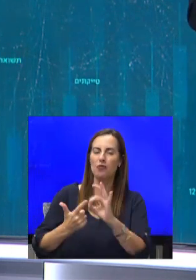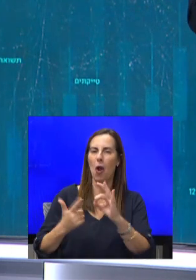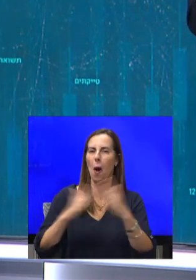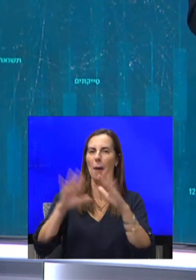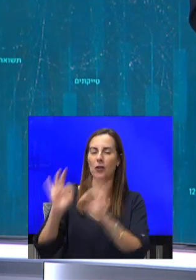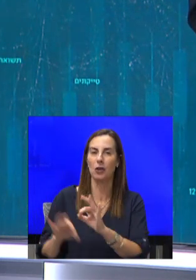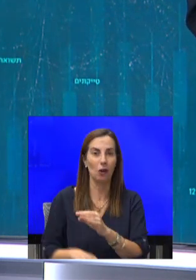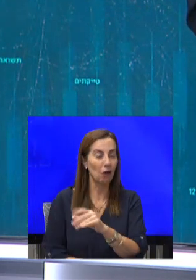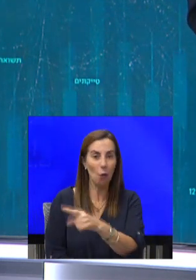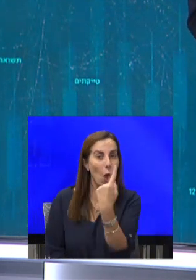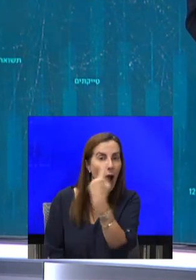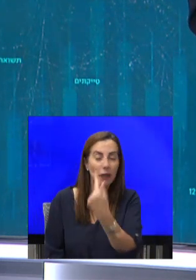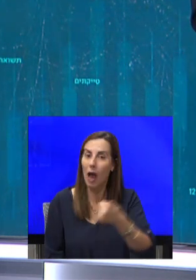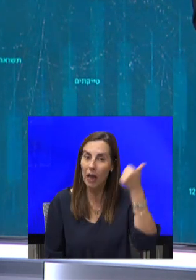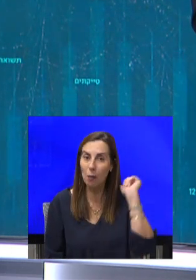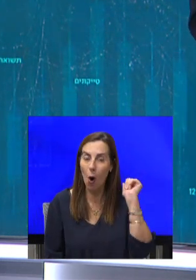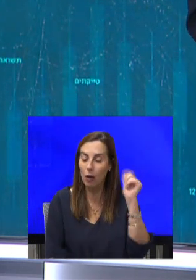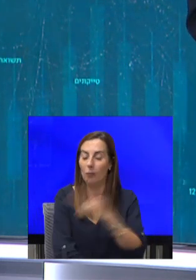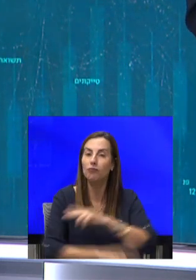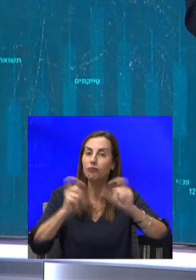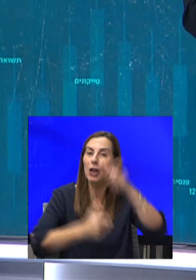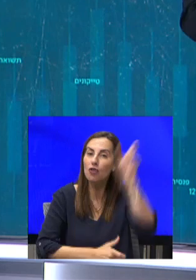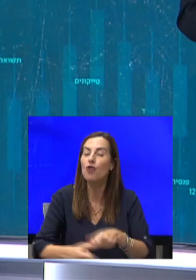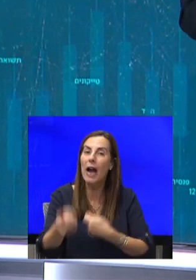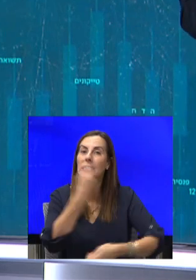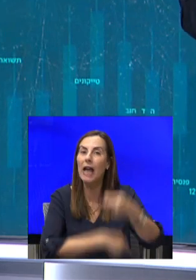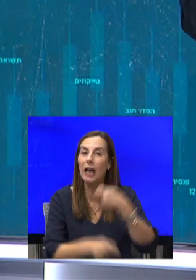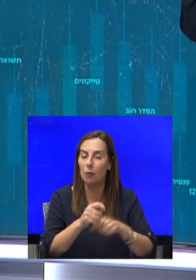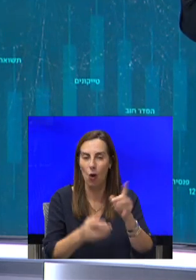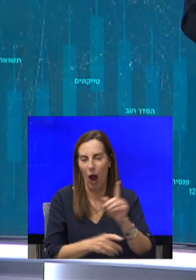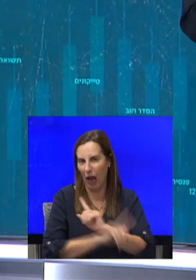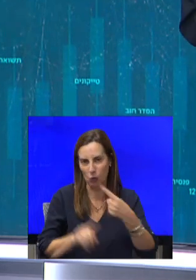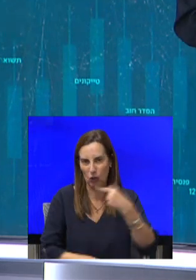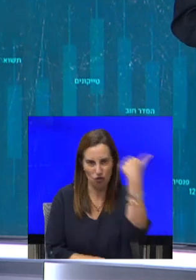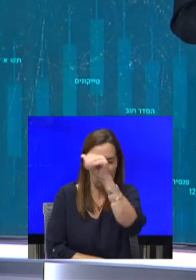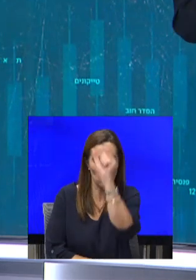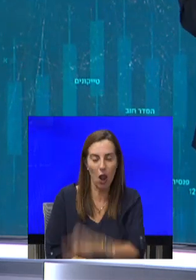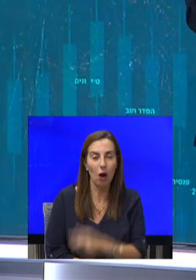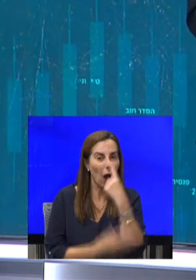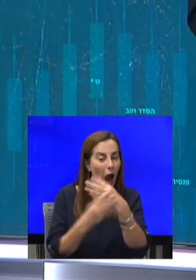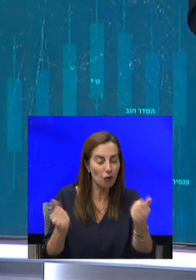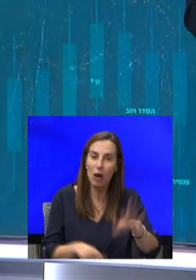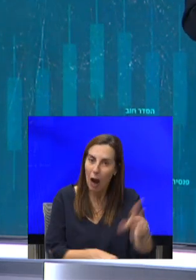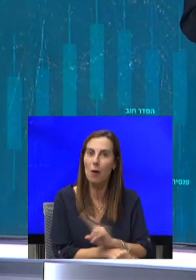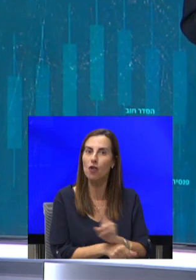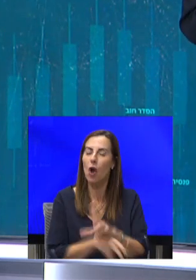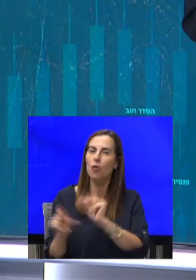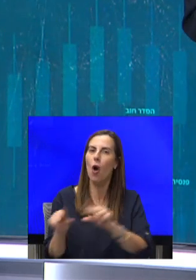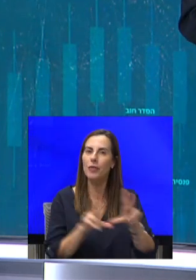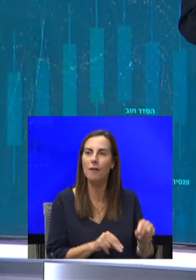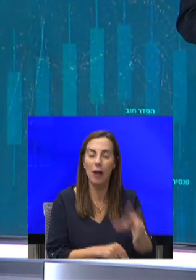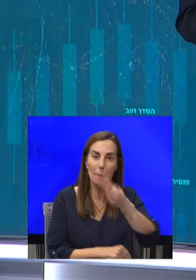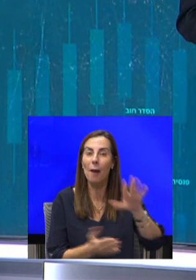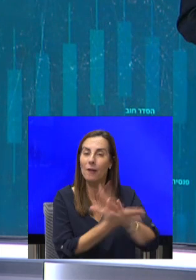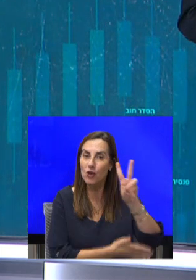אתמול, המשטרה עצרה איש עסקים אחר, שמו עדיין אסור בפרסום, בשד לעונאת משקיעים דומה. ב-2012, קרסה תרמיד